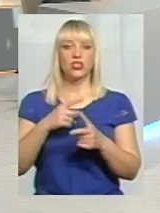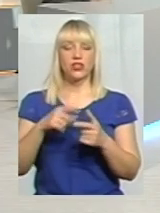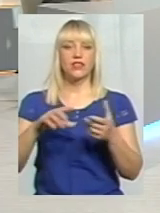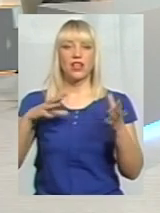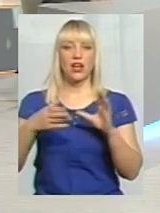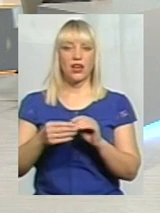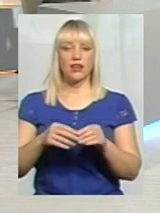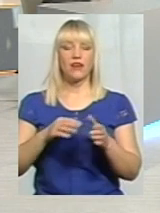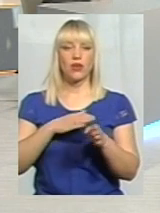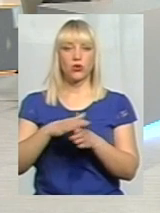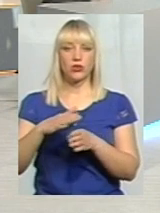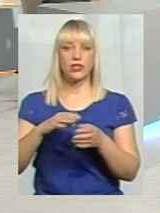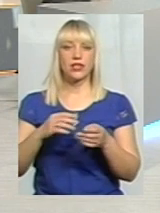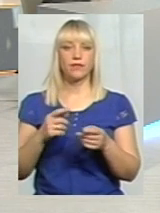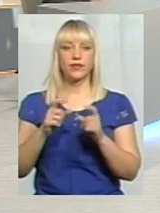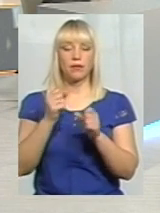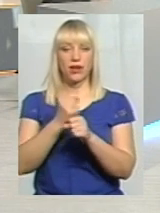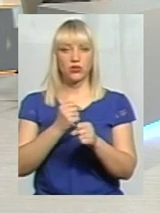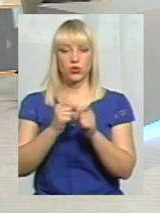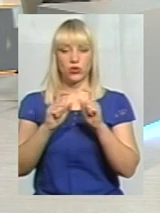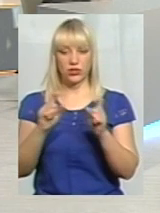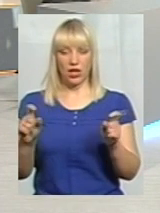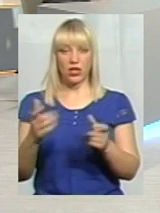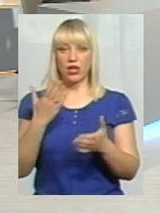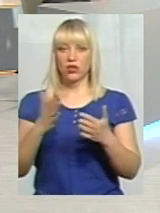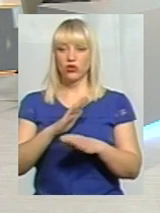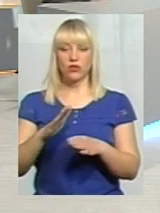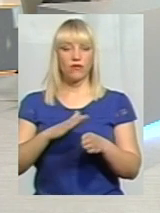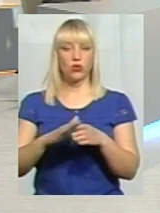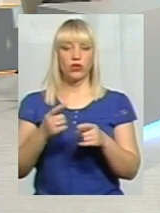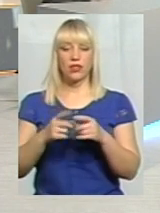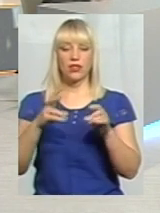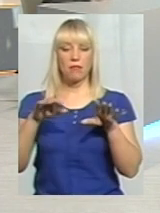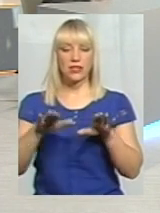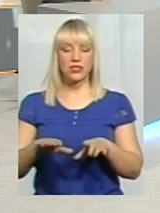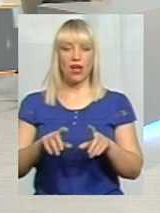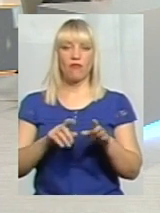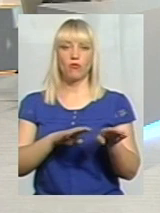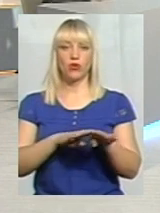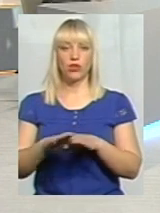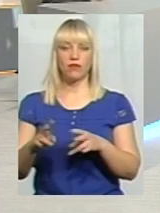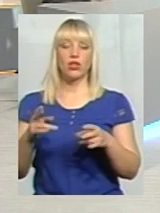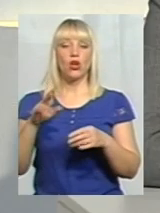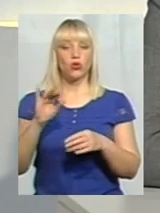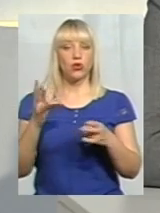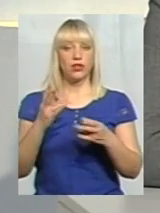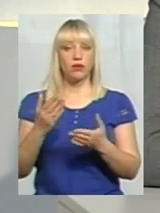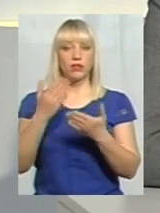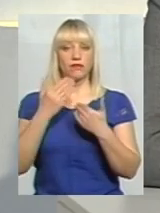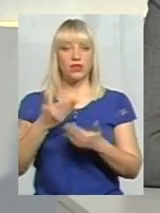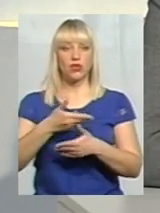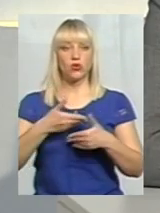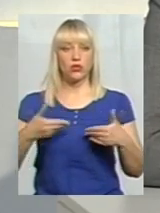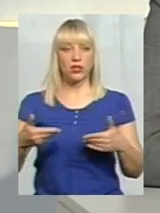заклад. Якщо не вирішується це на місцевому рівні, і, звичайно, потрібно звертатися до нас, до управління культури, національної сільлії та туризму, в